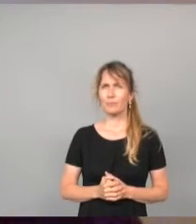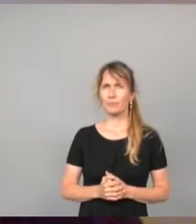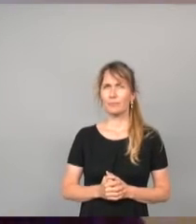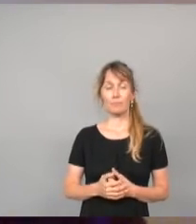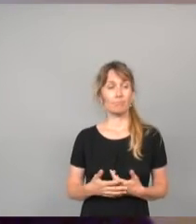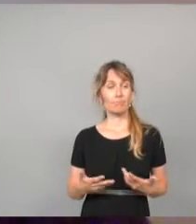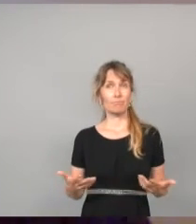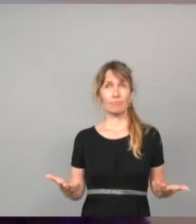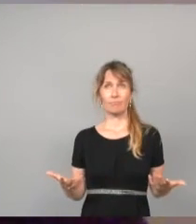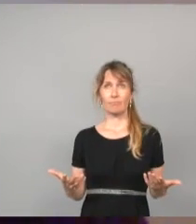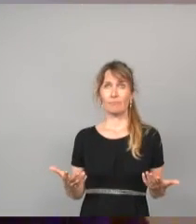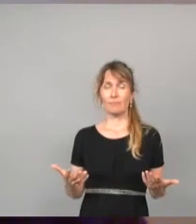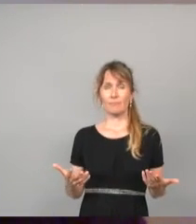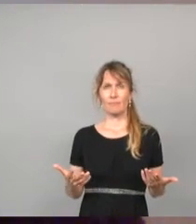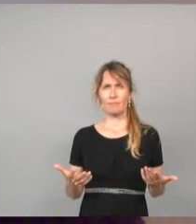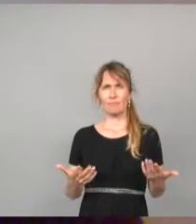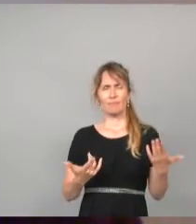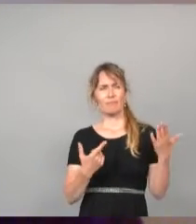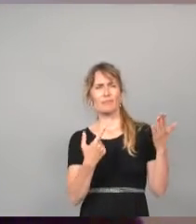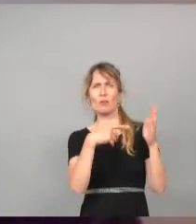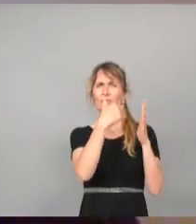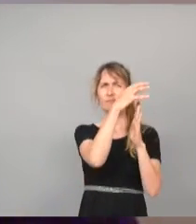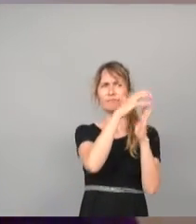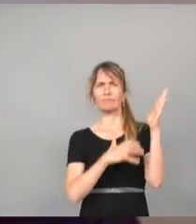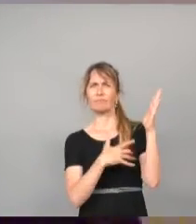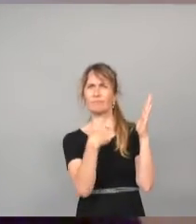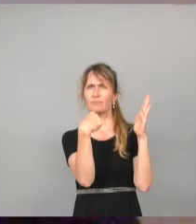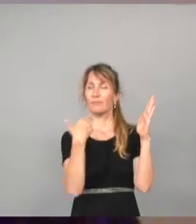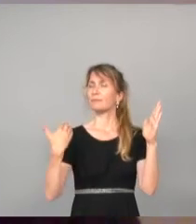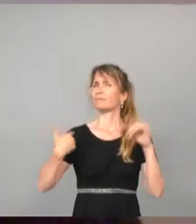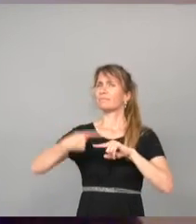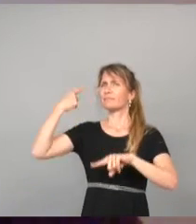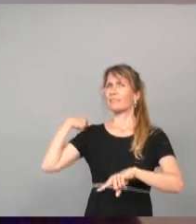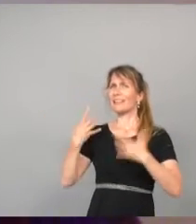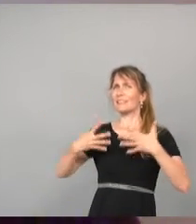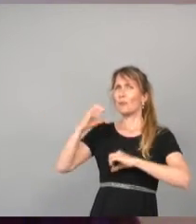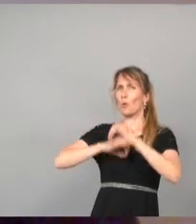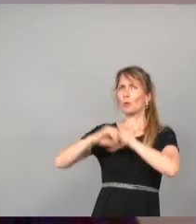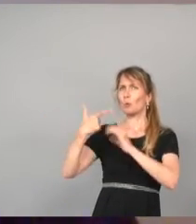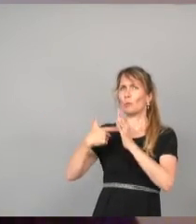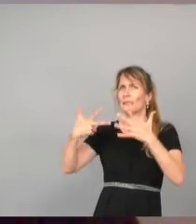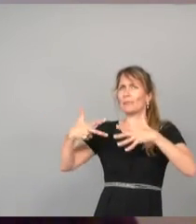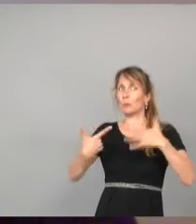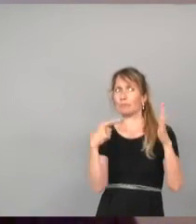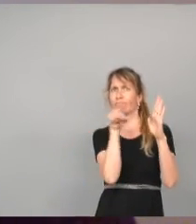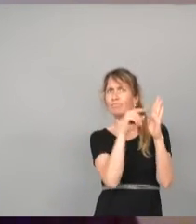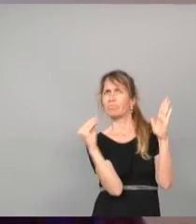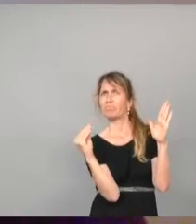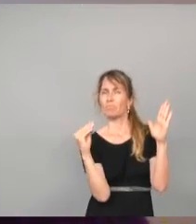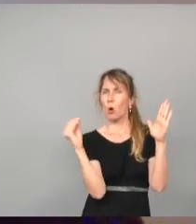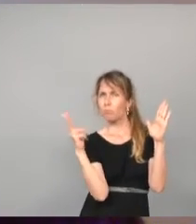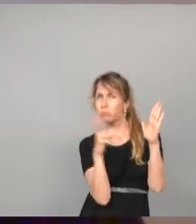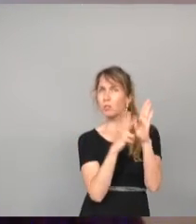plus ni moins de supprimer un élément clé de la délibération adoptée le 19 octobre 2018, à savoir, je cite,